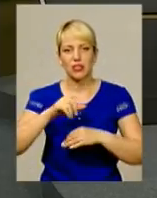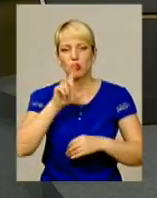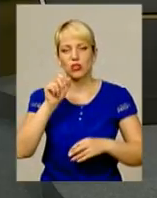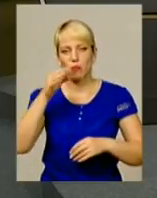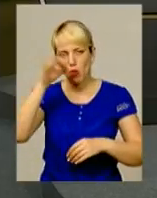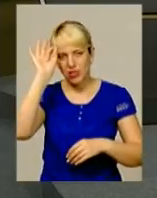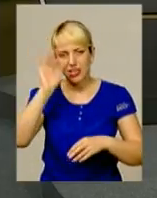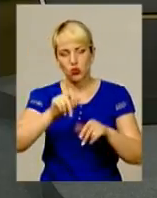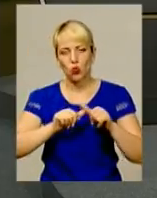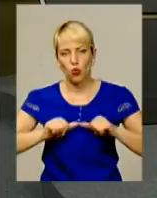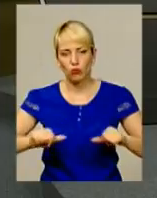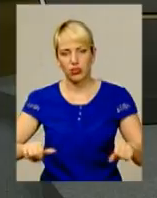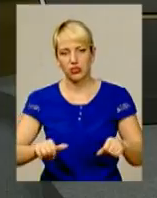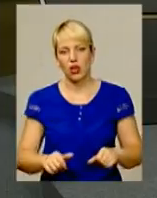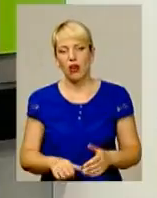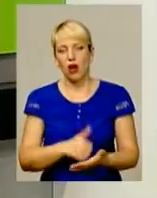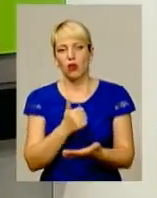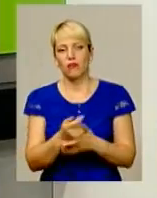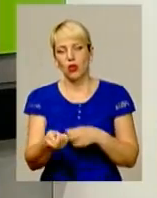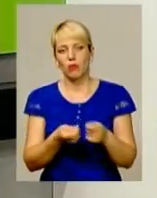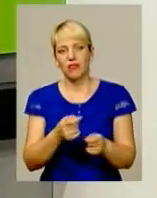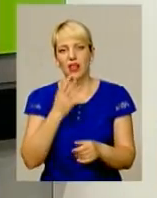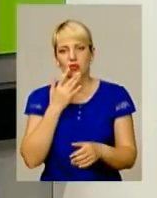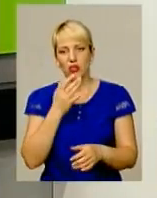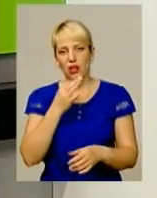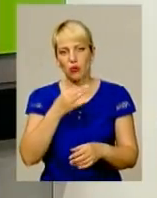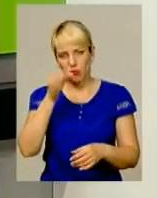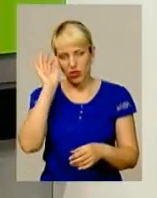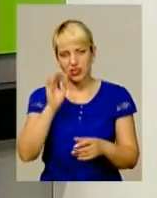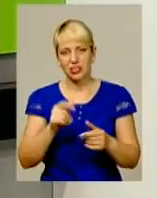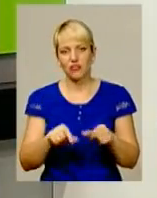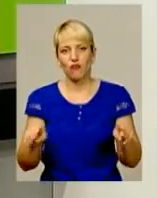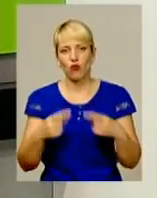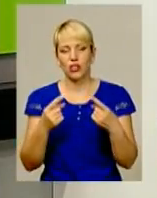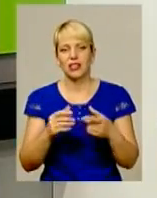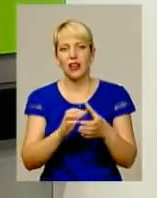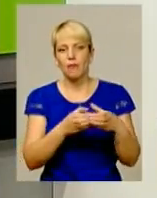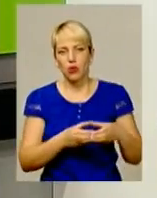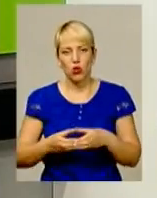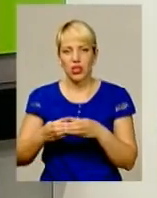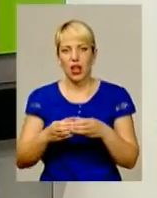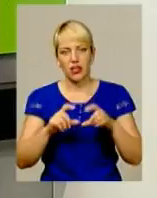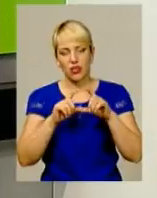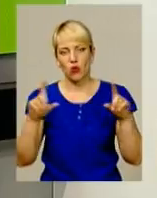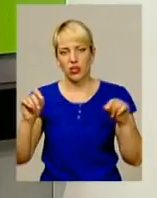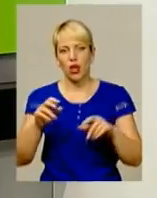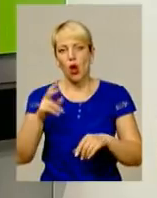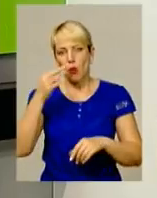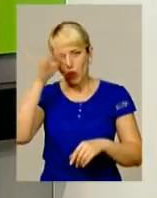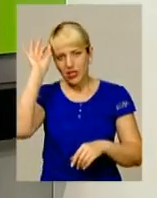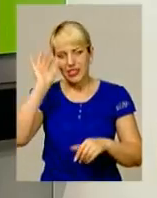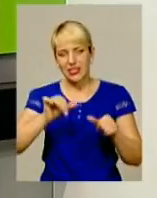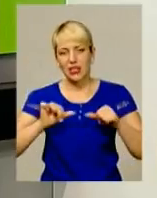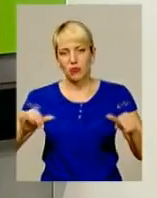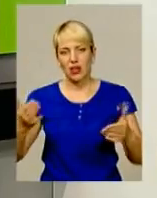поліцейською комісією. В Головному управлі національної поліції сьогодні створений колегіальний орган, поліцейська комісія, яка